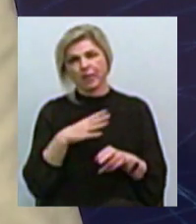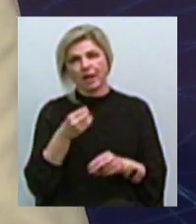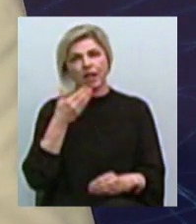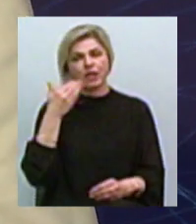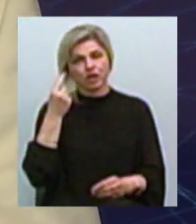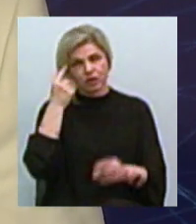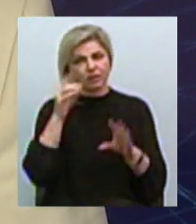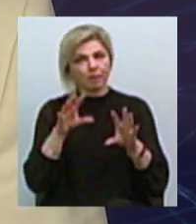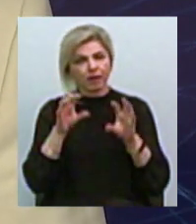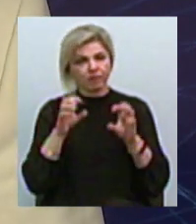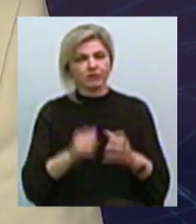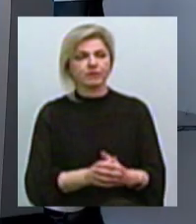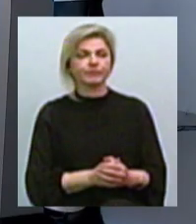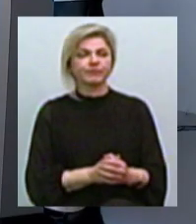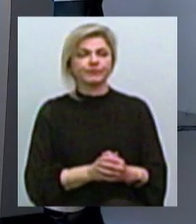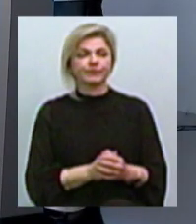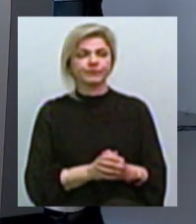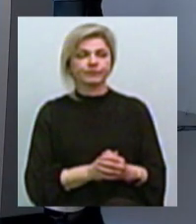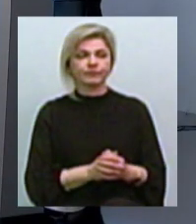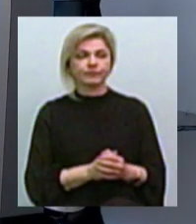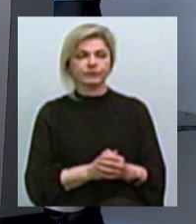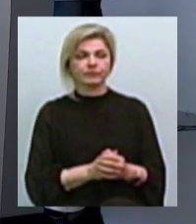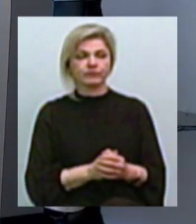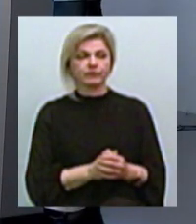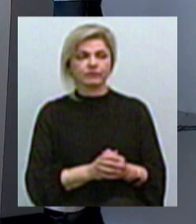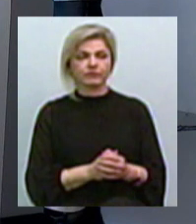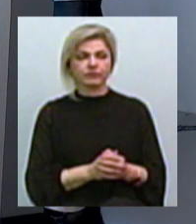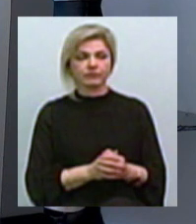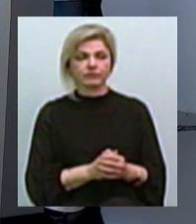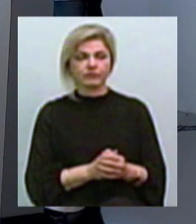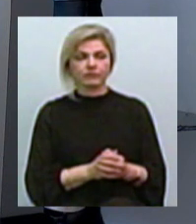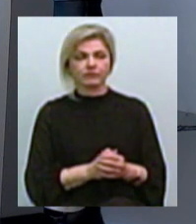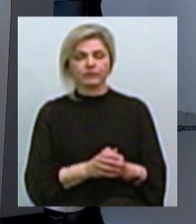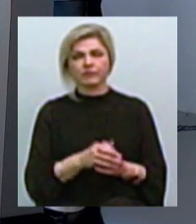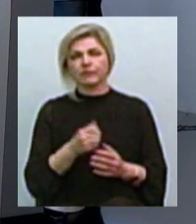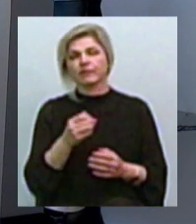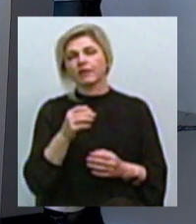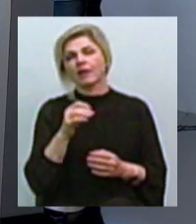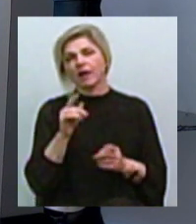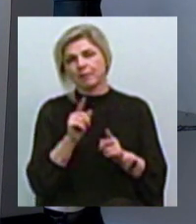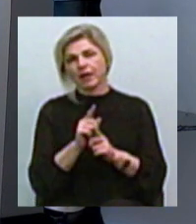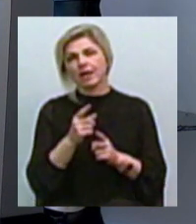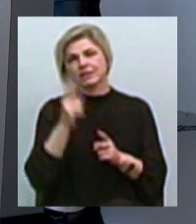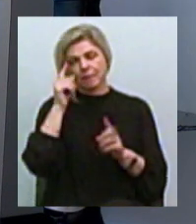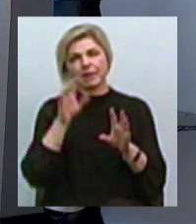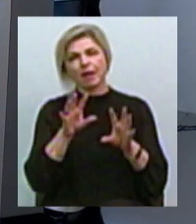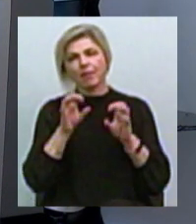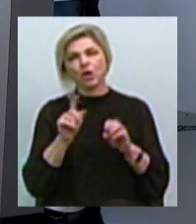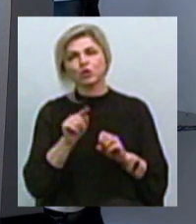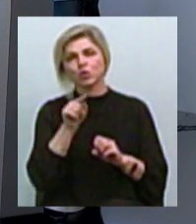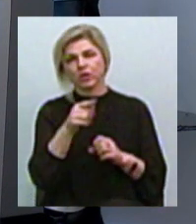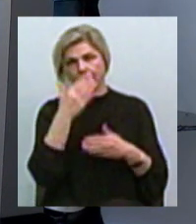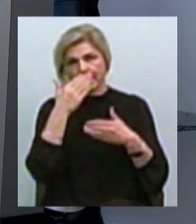сприймати Не факт, що у більшості естетичні почуття краще розвинені, ніж у меншості Але сприймати те, що тобі